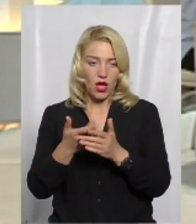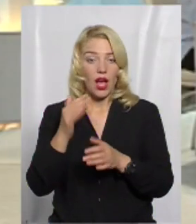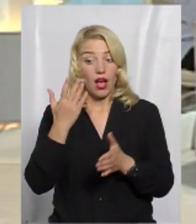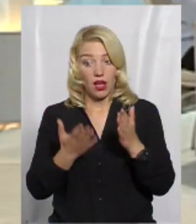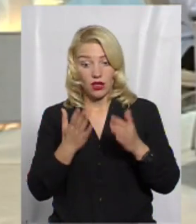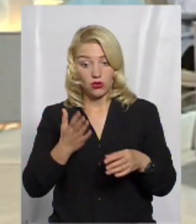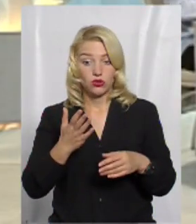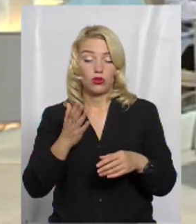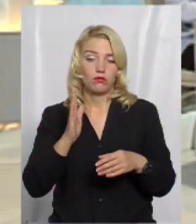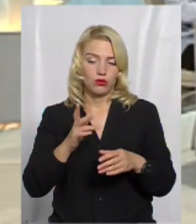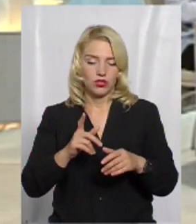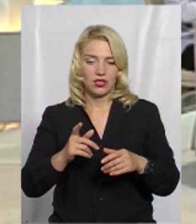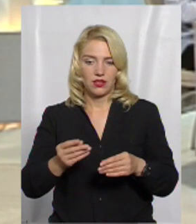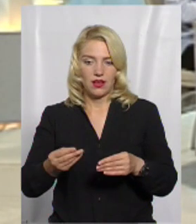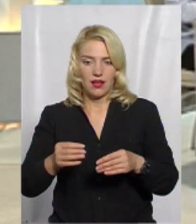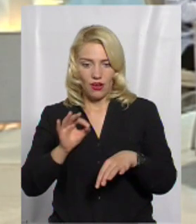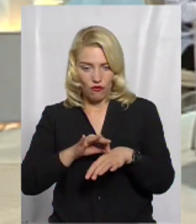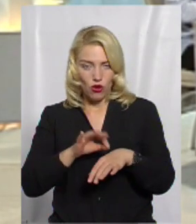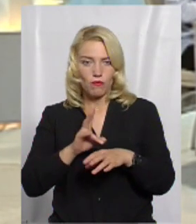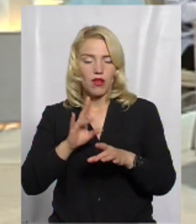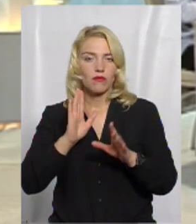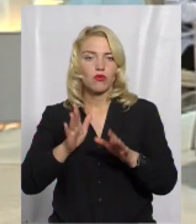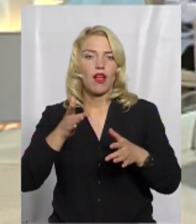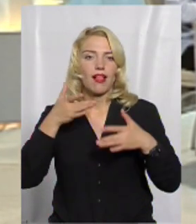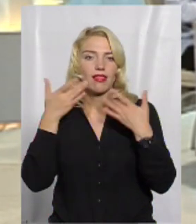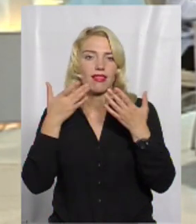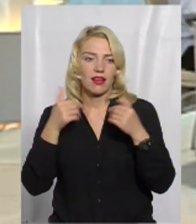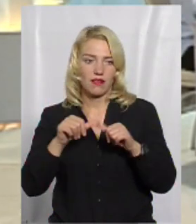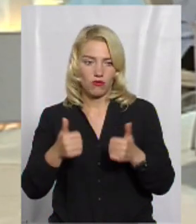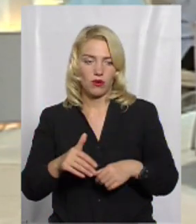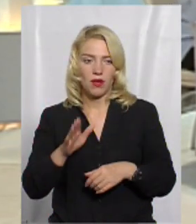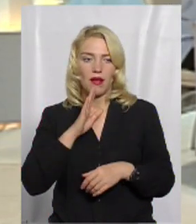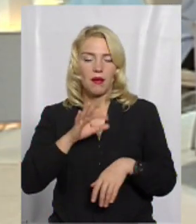формі, то це буде легка форма і без наявності ускладнень.